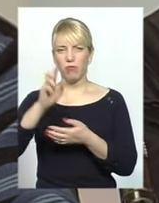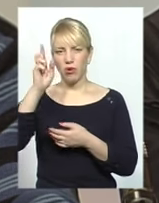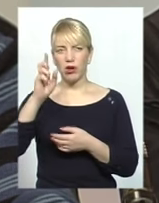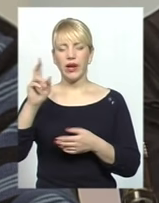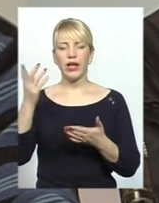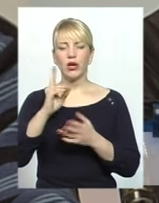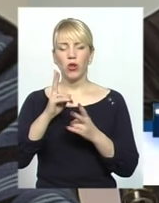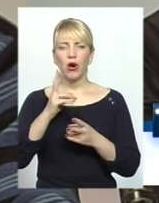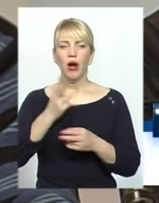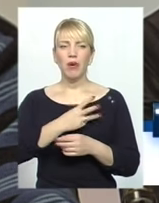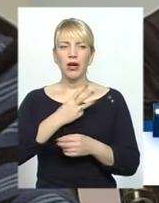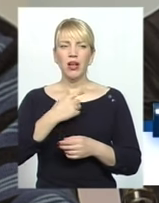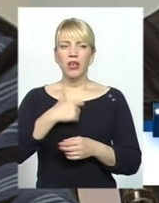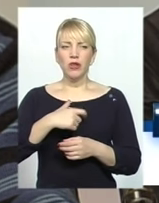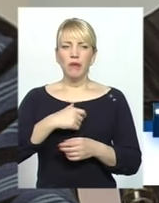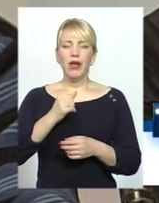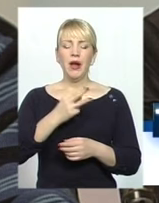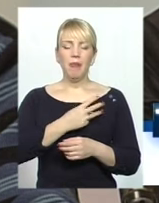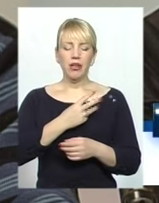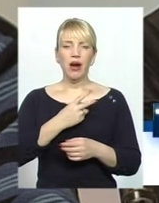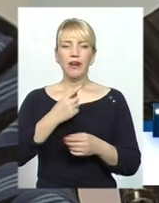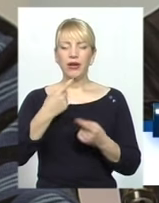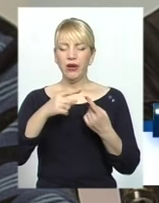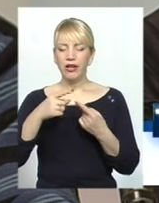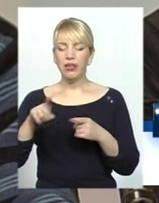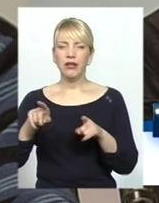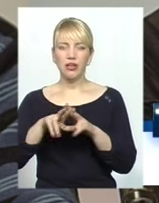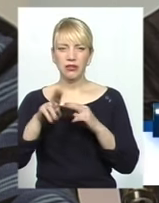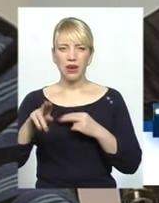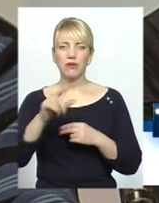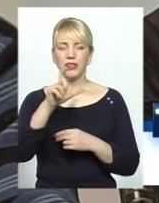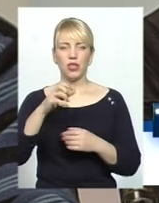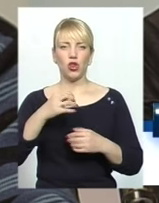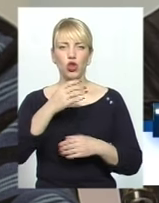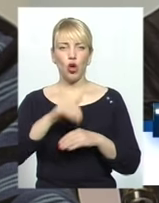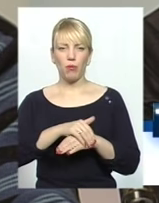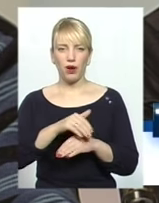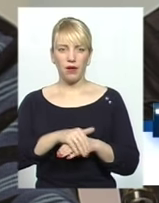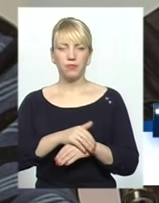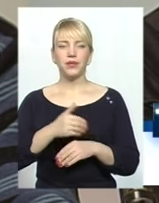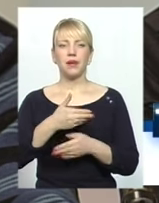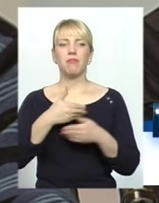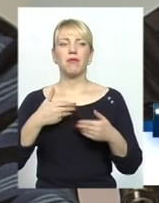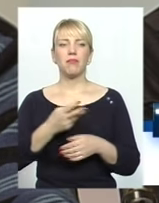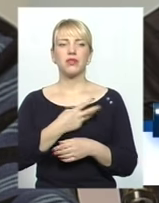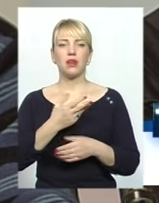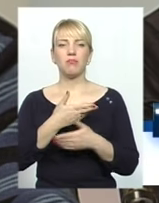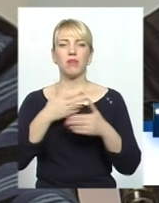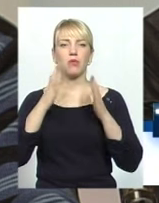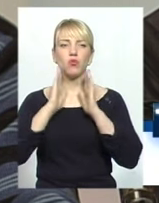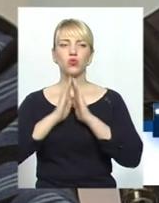собі, чи бажають іншим того, чого собі бажають, із добра. Ми бажаємо, ми, мусульмани,